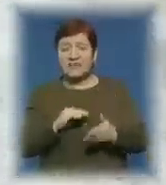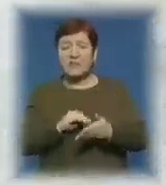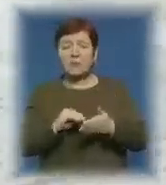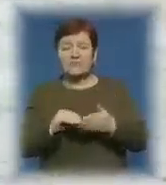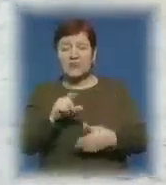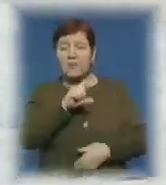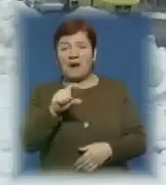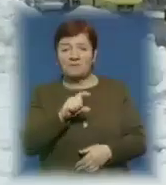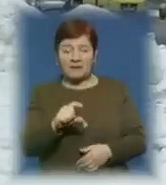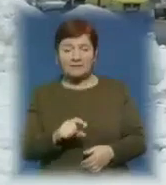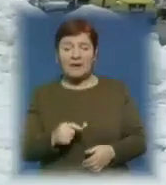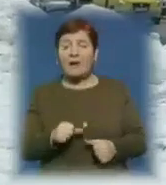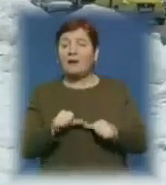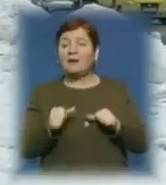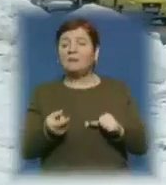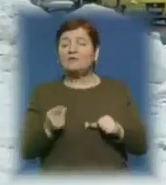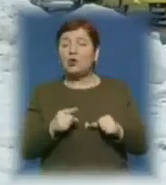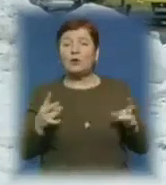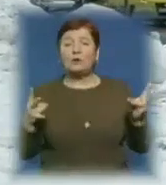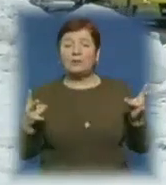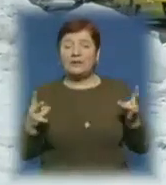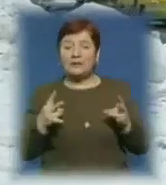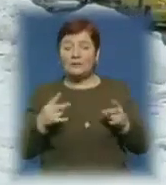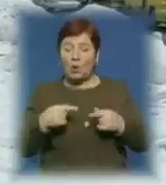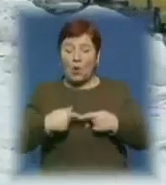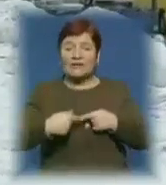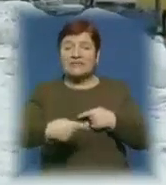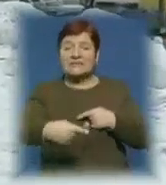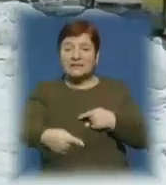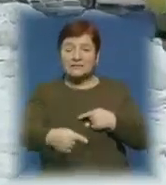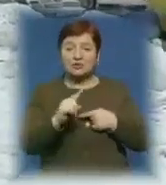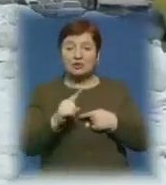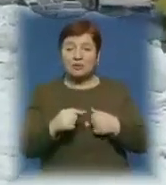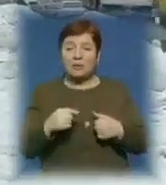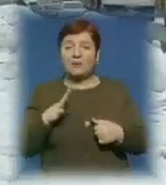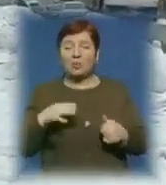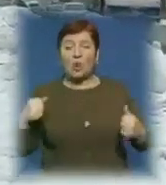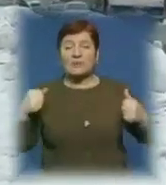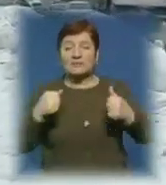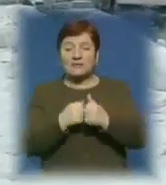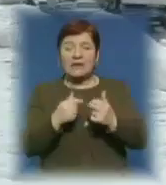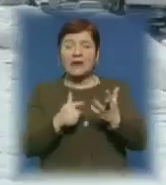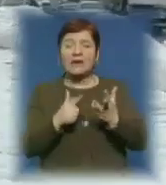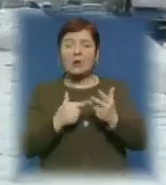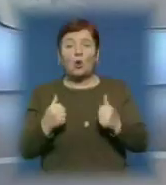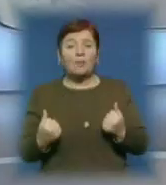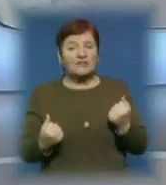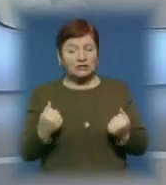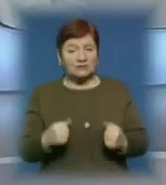правилами показники. Крім цього, необхідно тримати дистанцію, аби не сталося зіткнення одразу кількох машин.